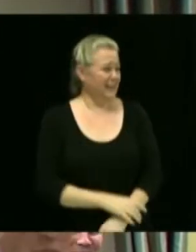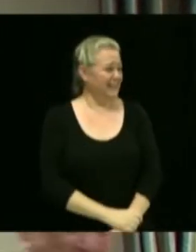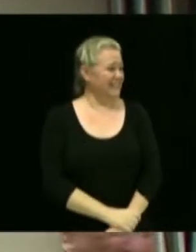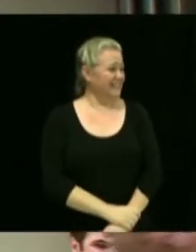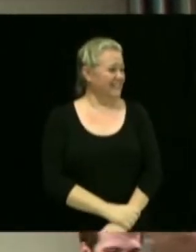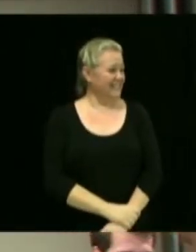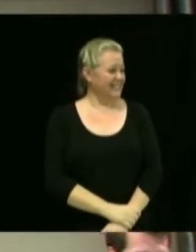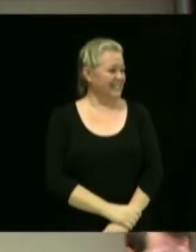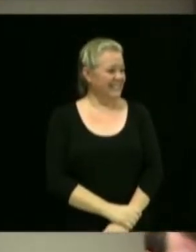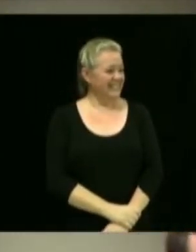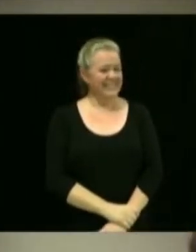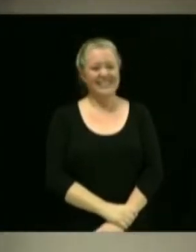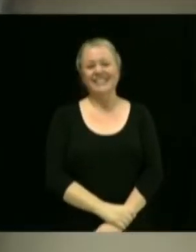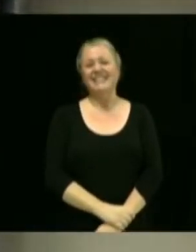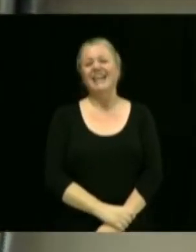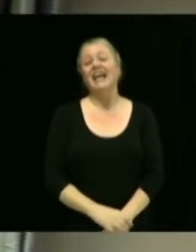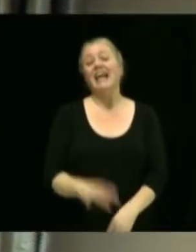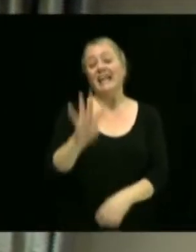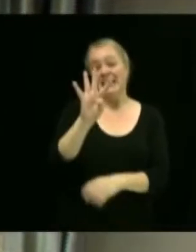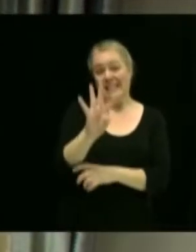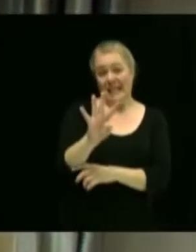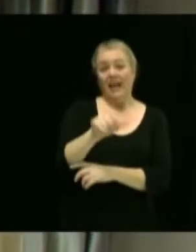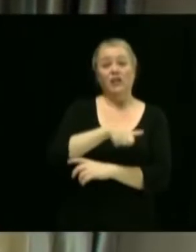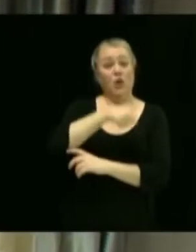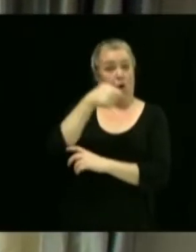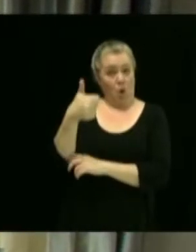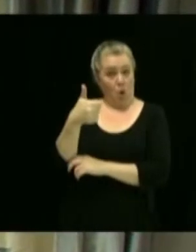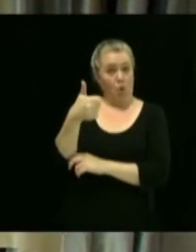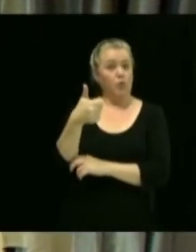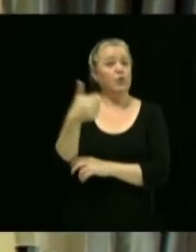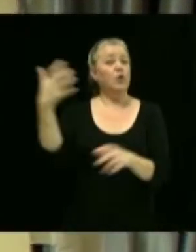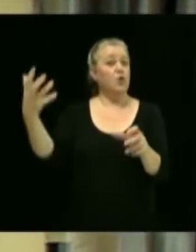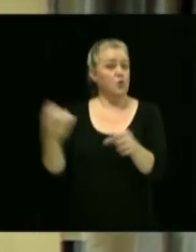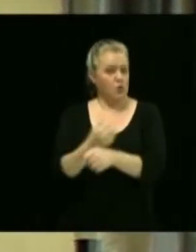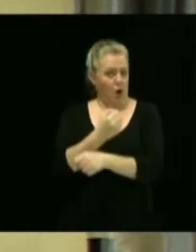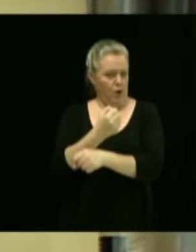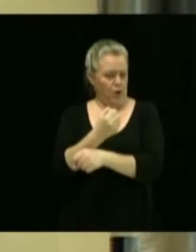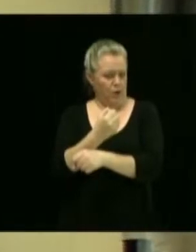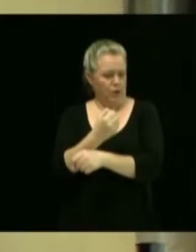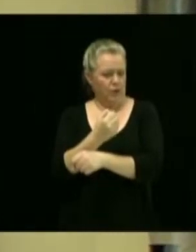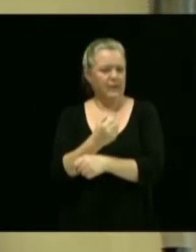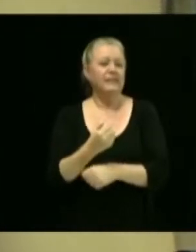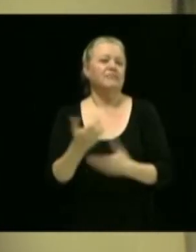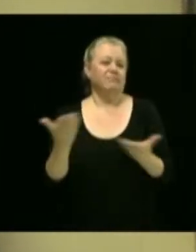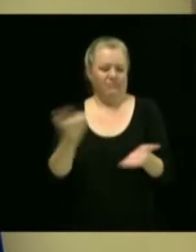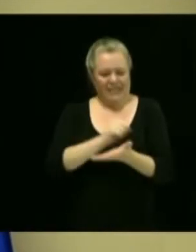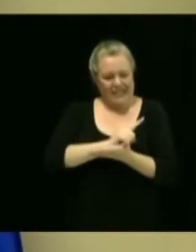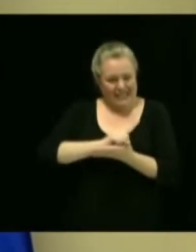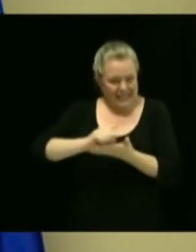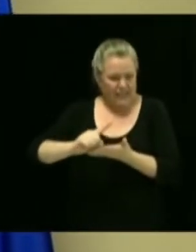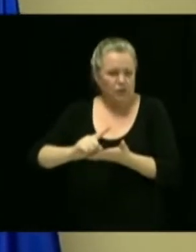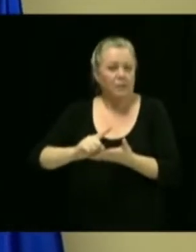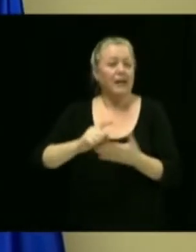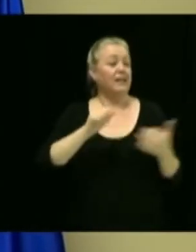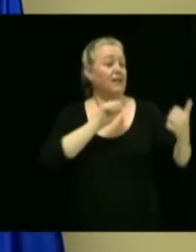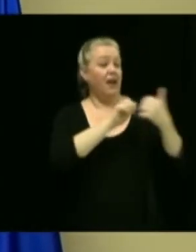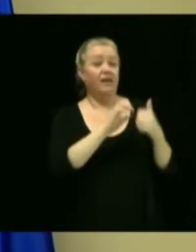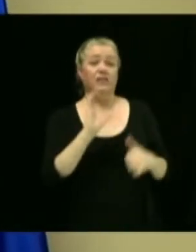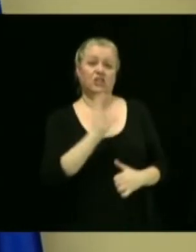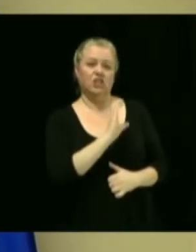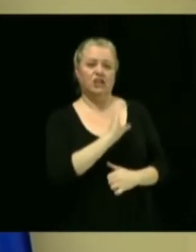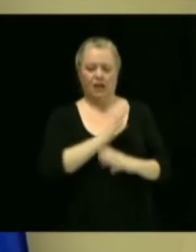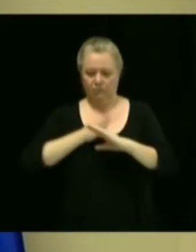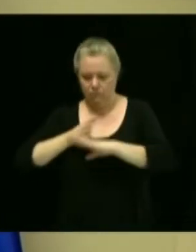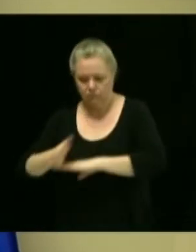Quatre autres récipiendaires d'une mention spéciale seront honorés cette semaine. Avec ma collègue Chantal, on va faire la tournée directement de ces